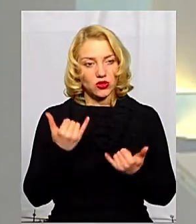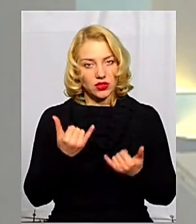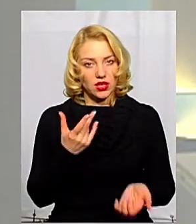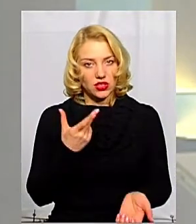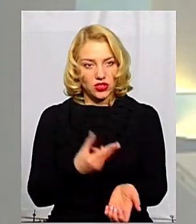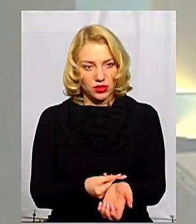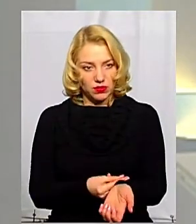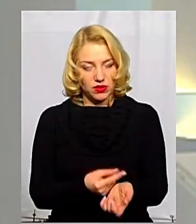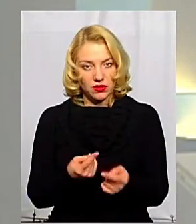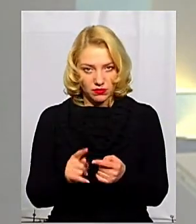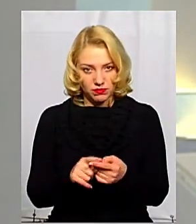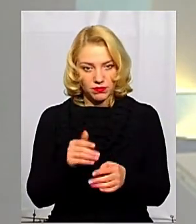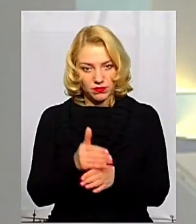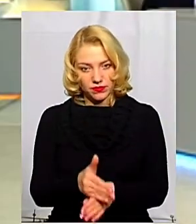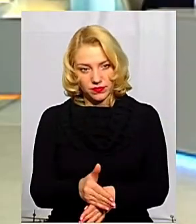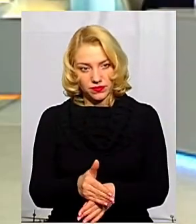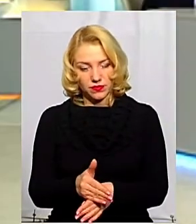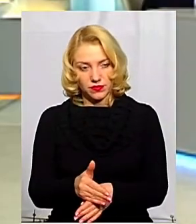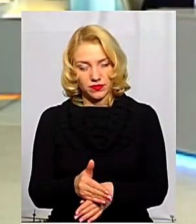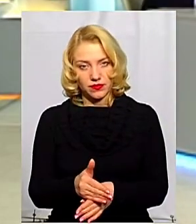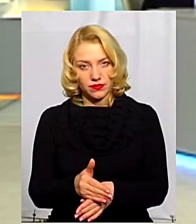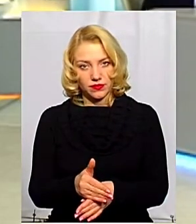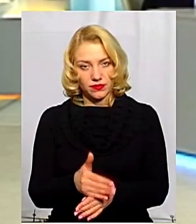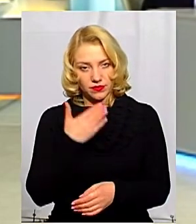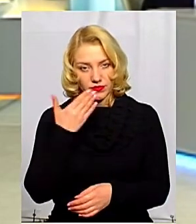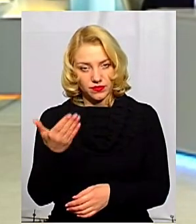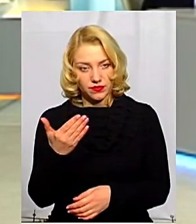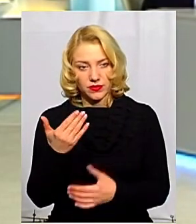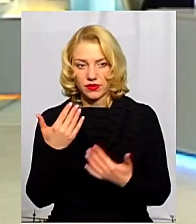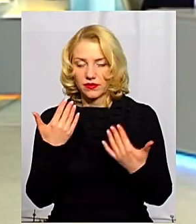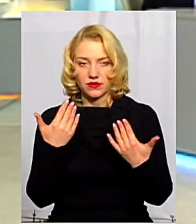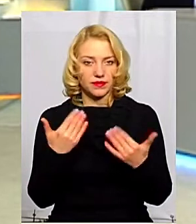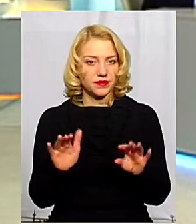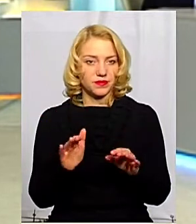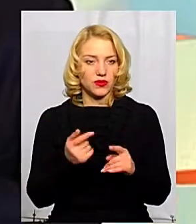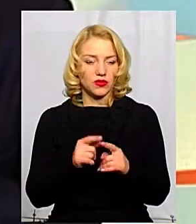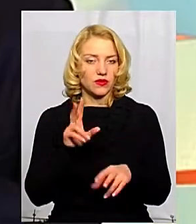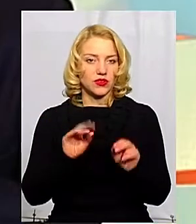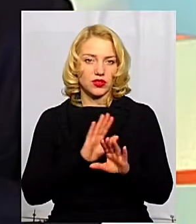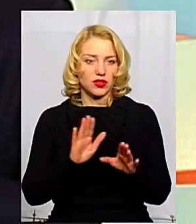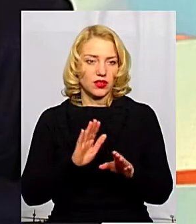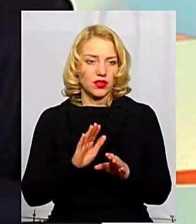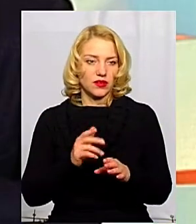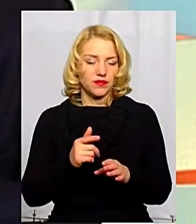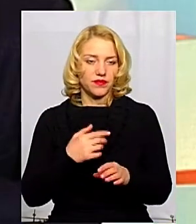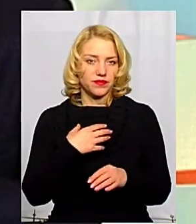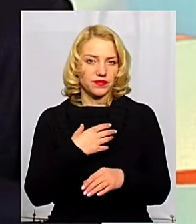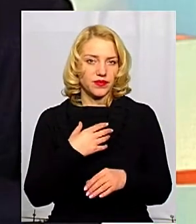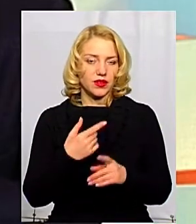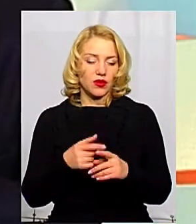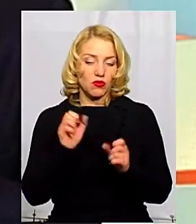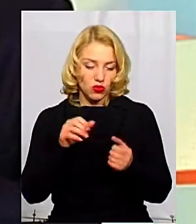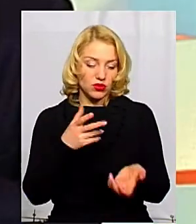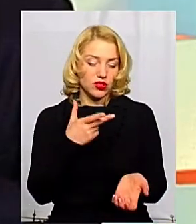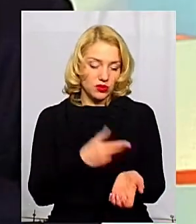щеплення вже, воно не так актуальне? Ну, мабуть, воно вже не так актуальне. Знаєте, можна щепитися,